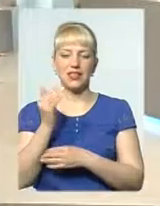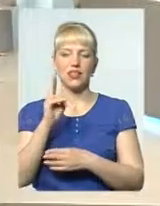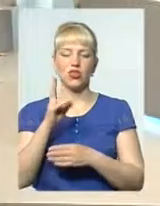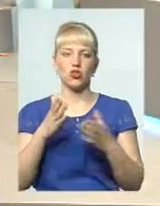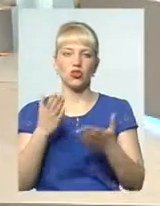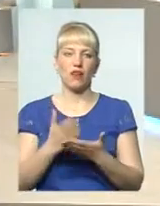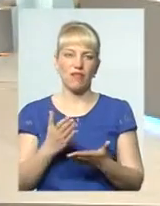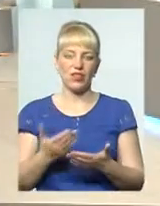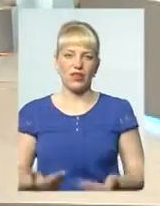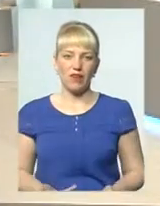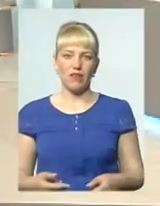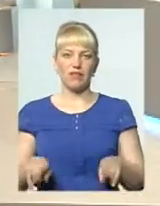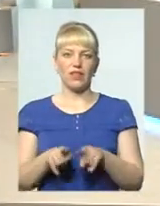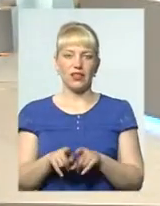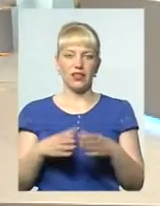Чи не так?